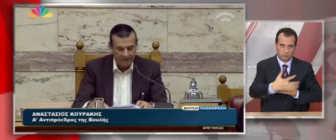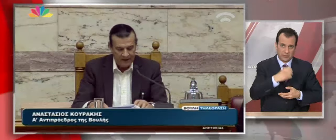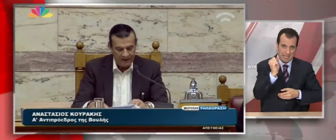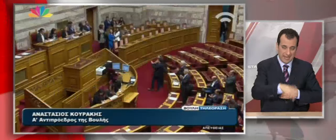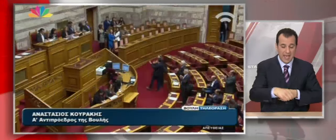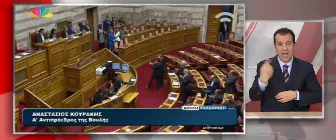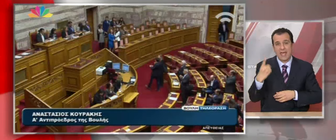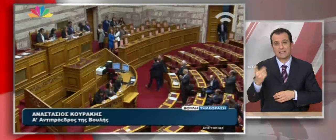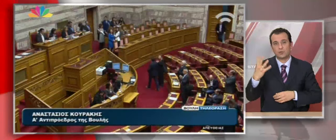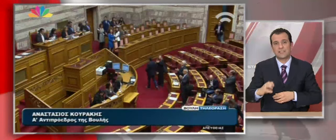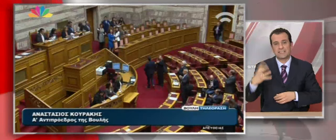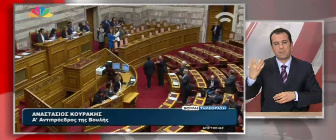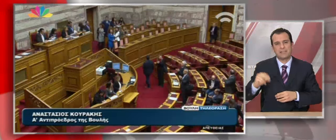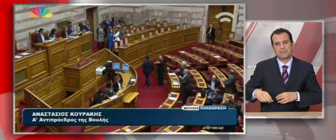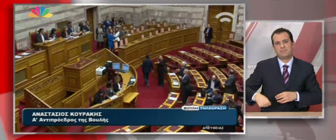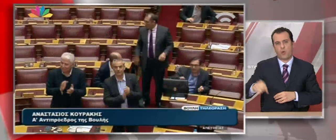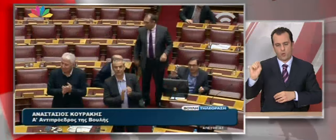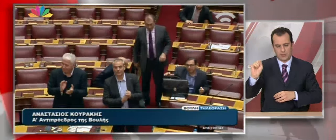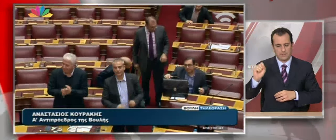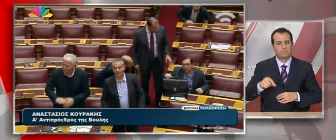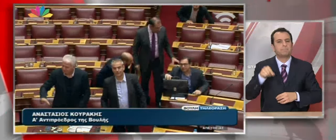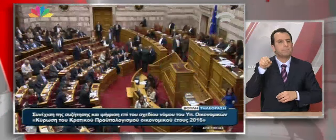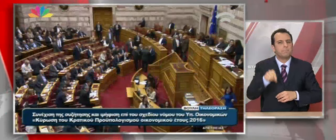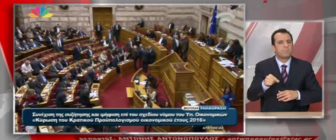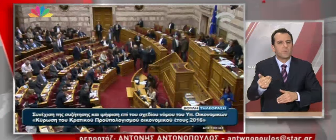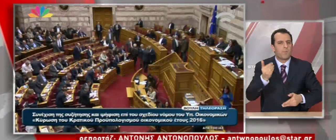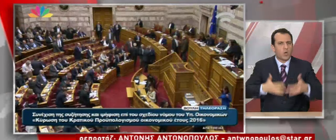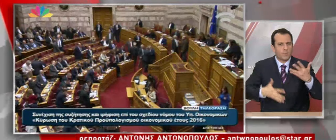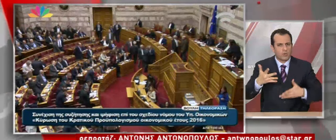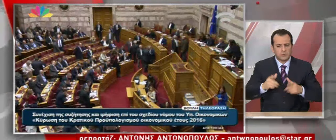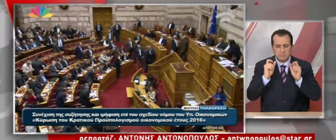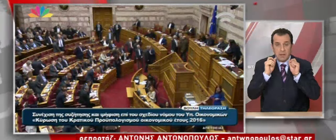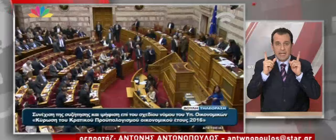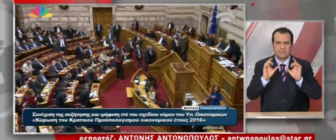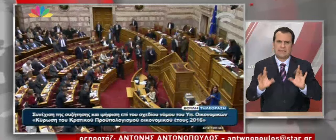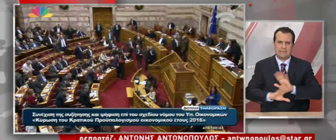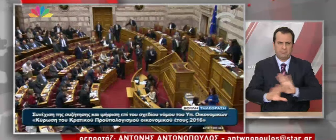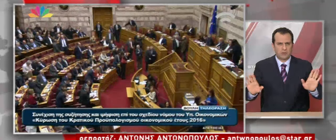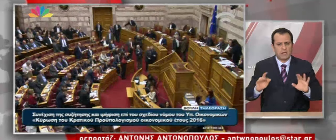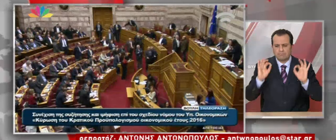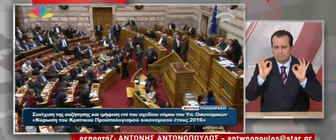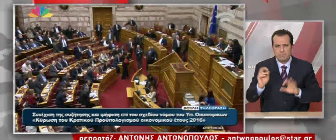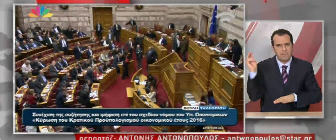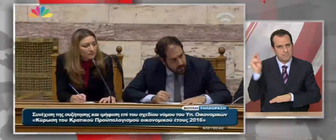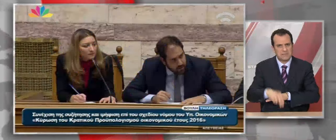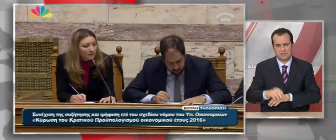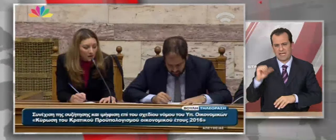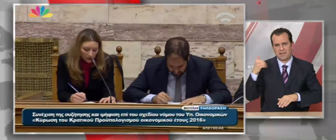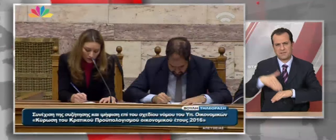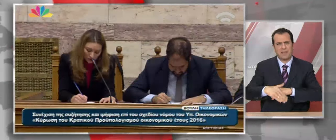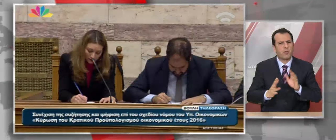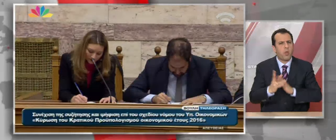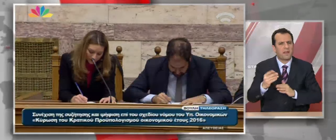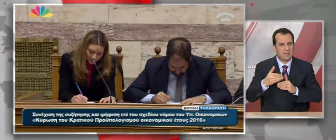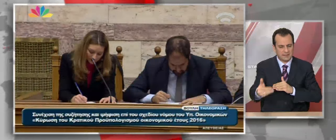τα καταψήφισαν. Χωρίς εκφλήξεις και απρόοπτα για την κυβερνητική πλειοψηφία ψηφίστηκε τα μεσάνυχτα ο κρατικός προϋπολογισμός για το